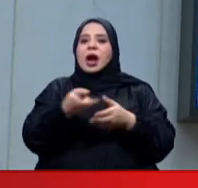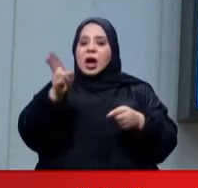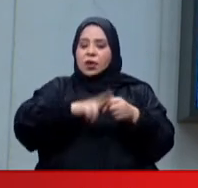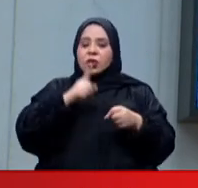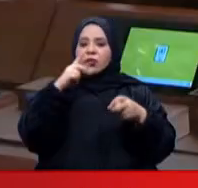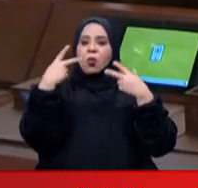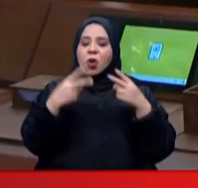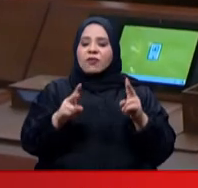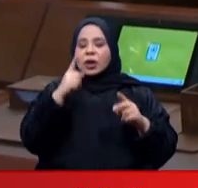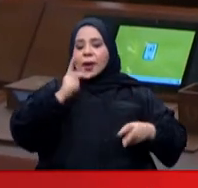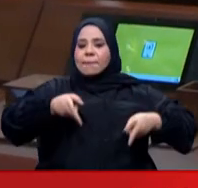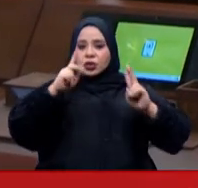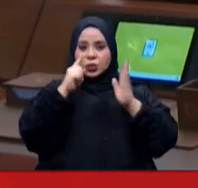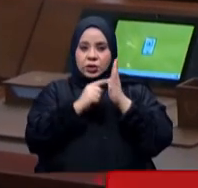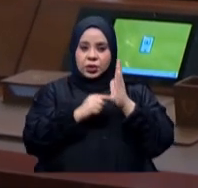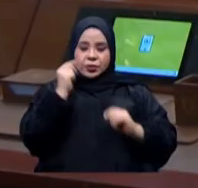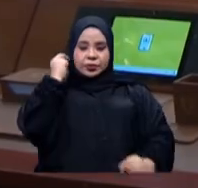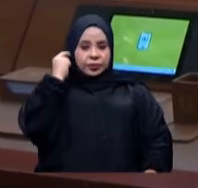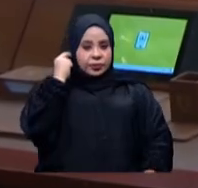إلى مجلس الشورى